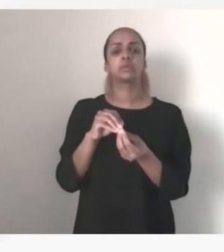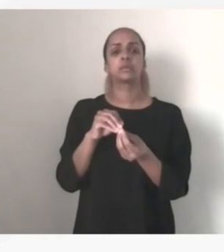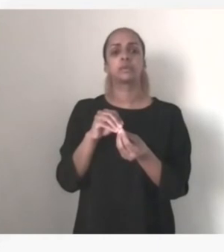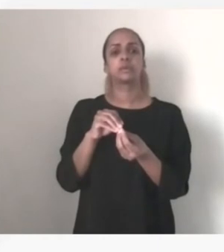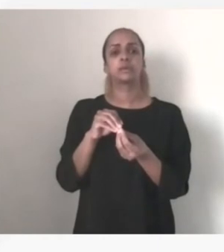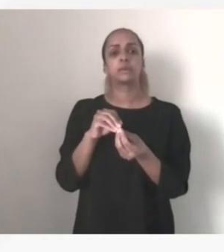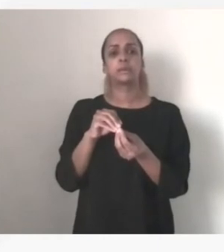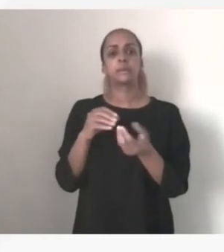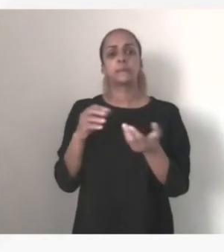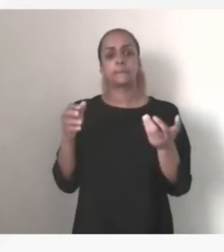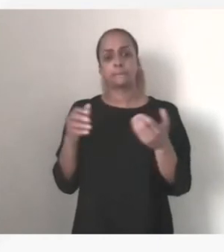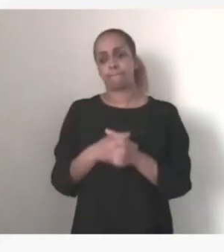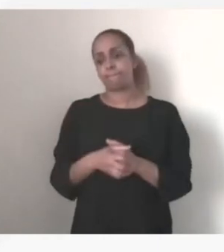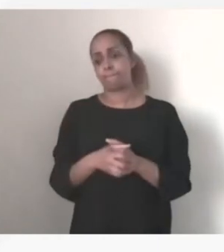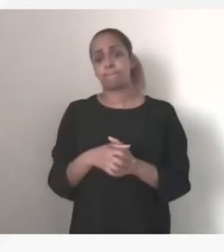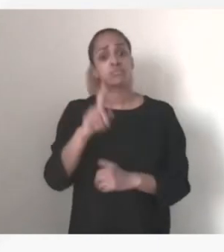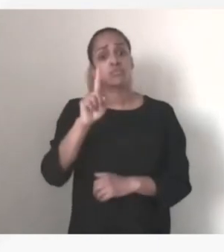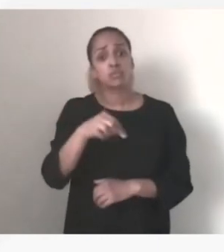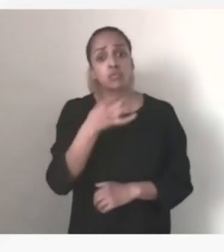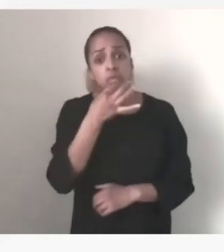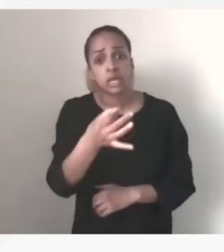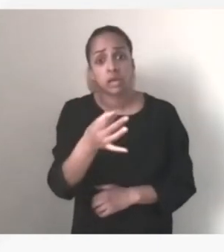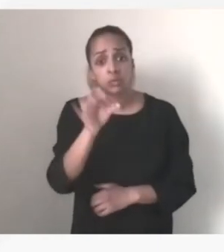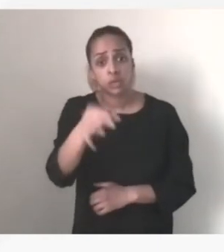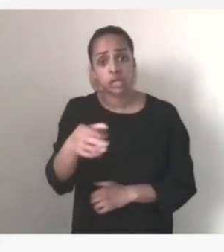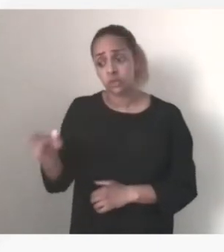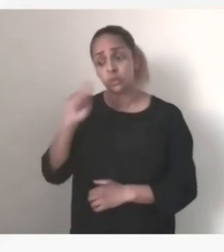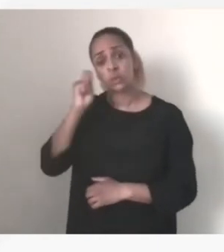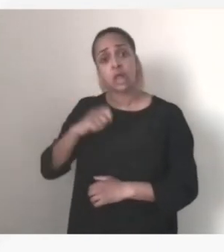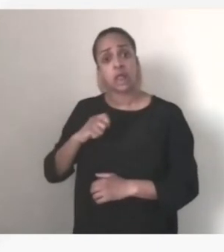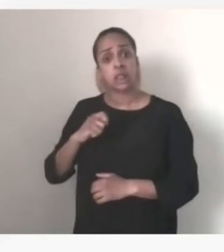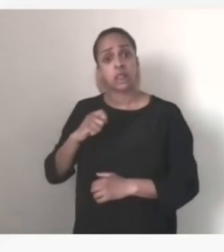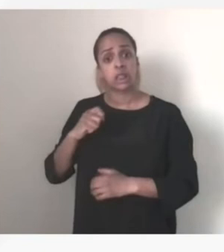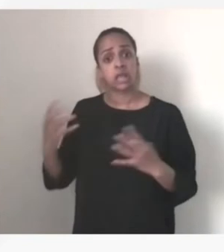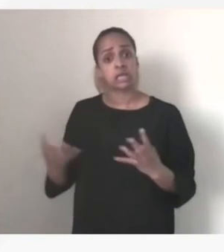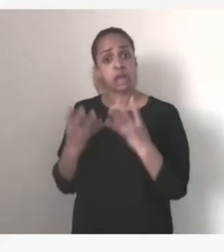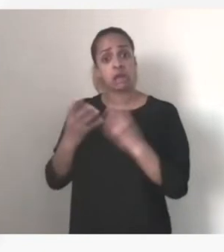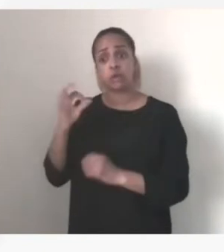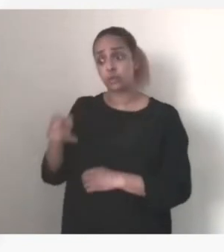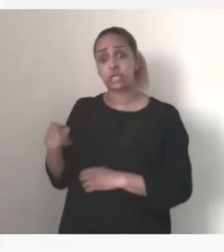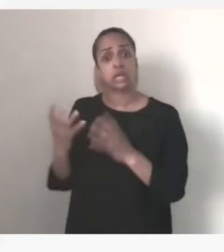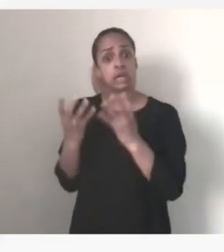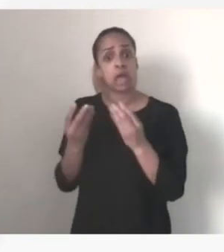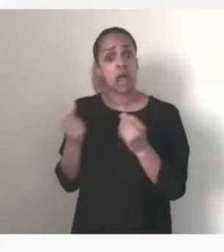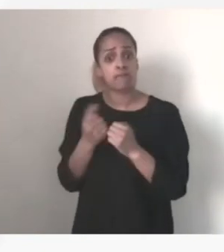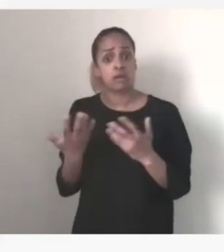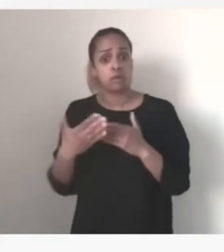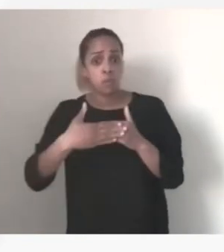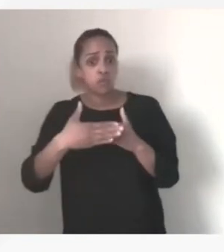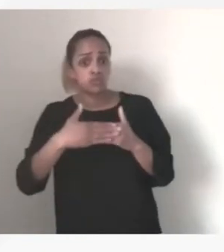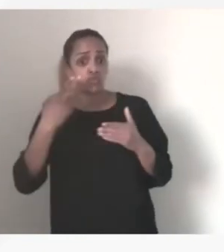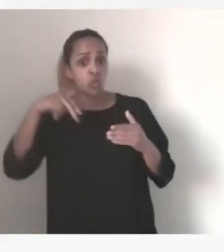il faut appeler les choses comme elles sont. L'Ukraine est en guerre. Et donc cette guerre est à la porte de l'Europe. Et donc